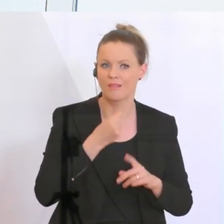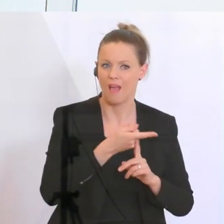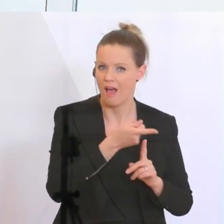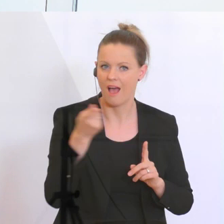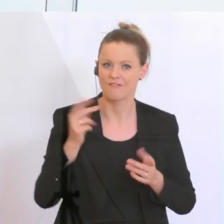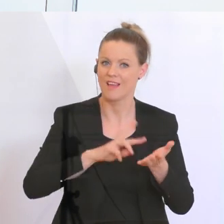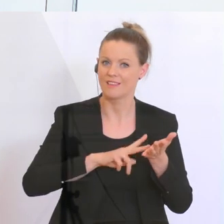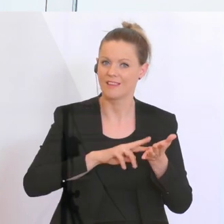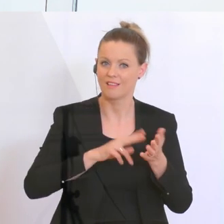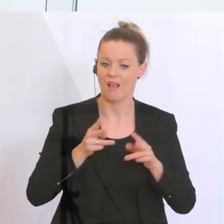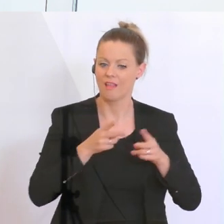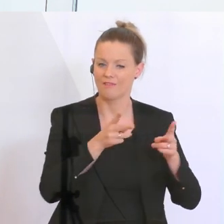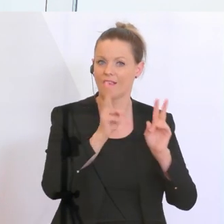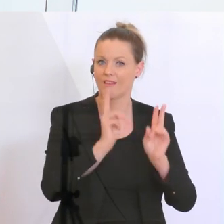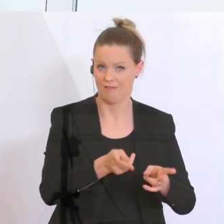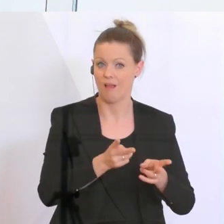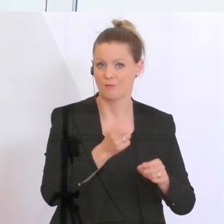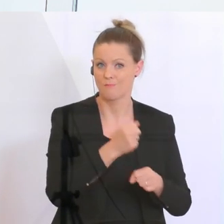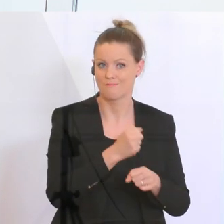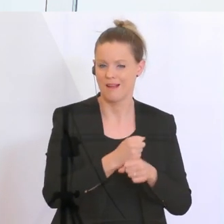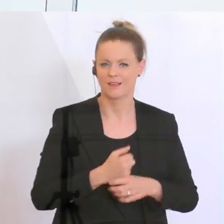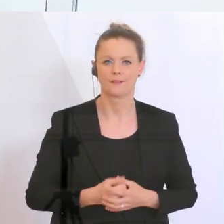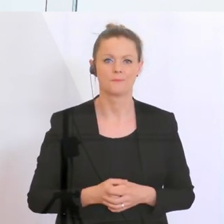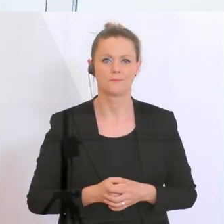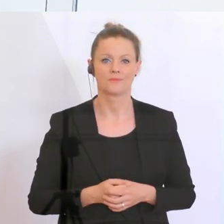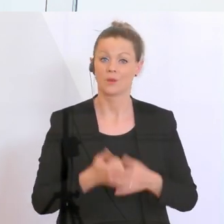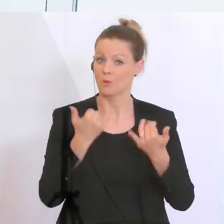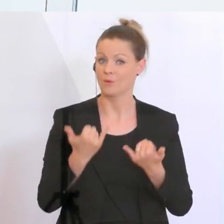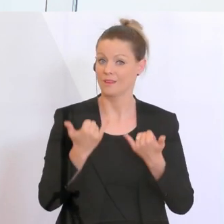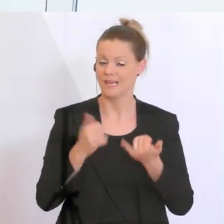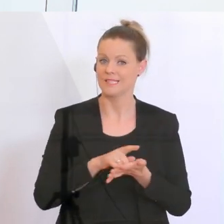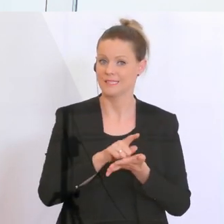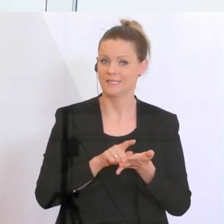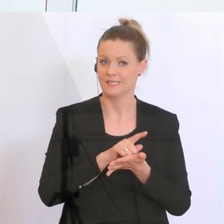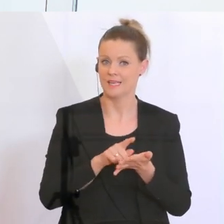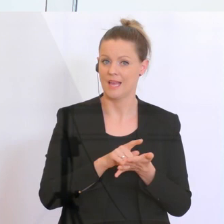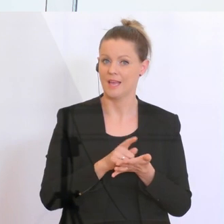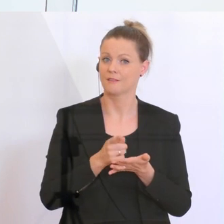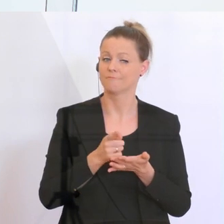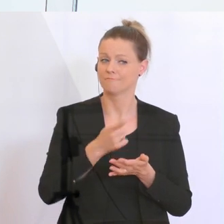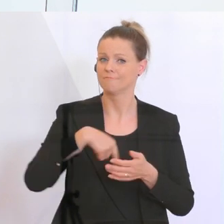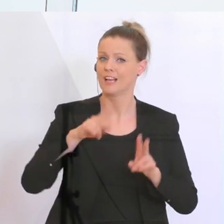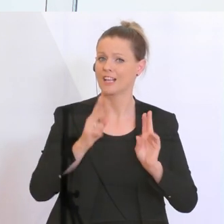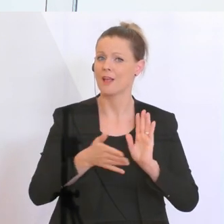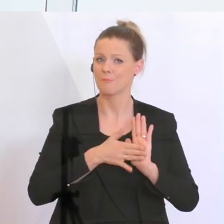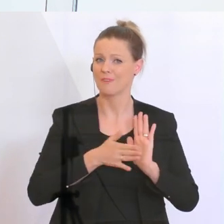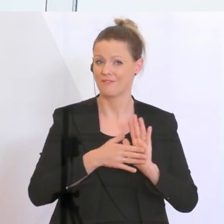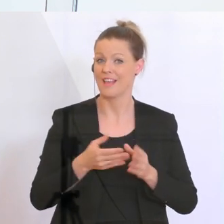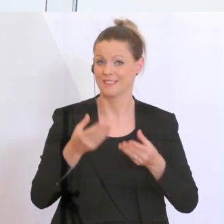digitalen Weg abzudecken. Und jetzt sind wir auch in einer Zeit, wo wir unter Beweis stellen können,